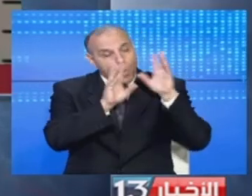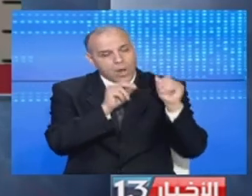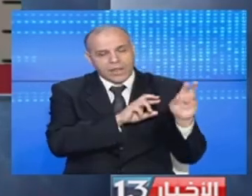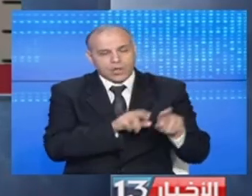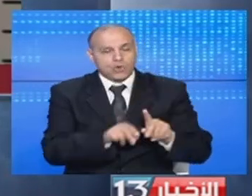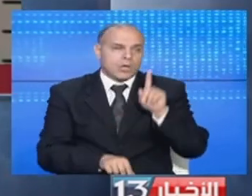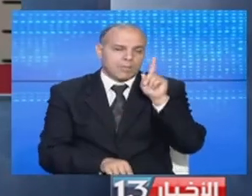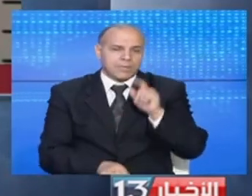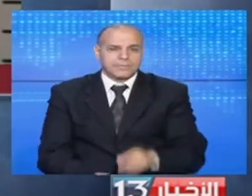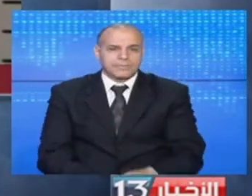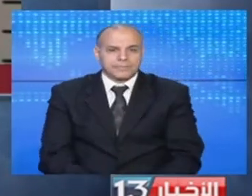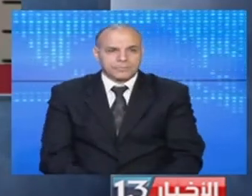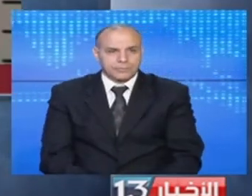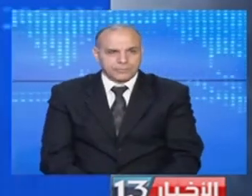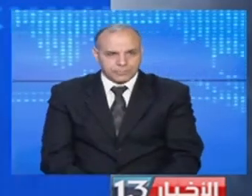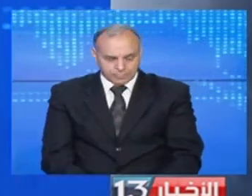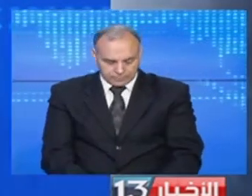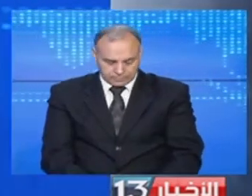راجعون